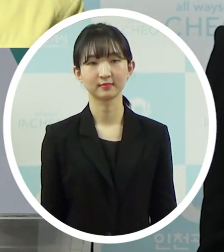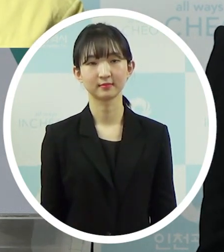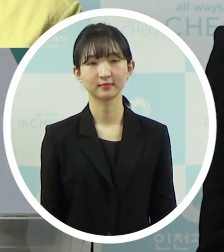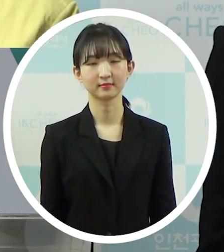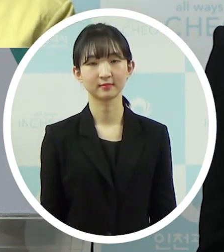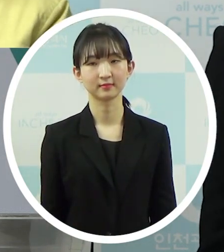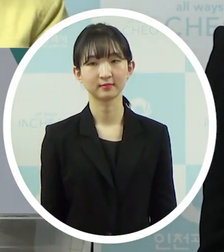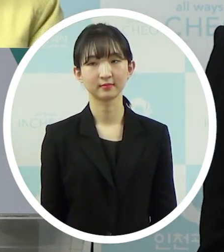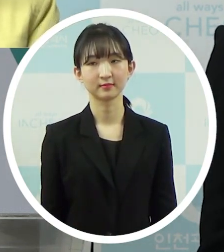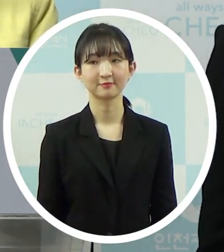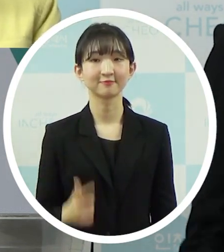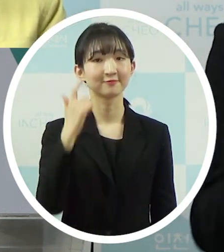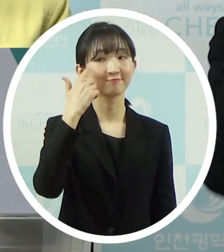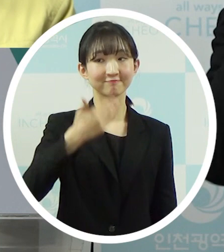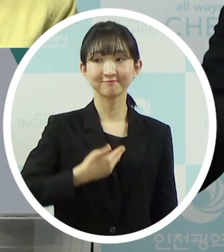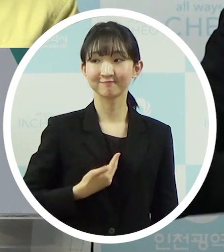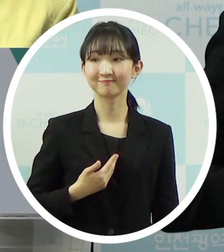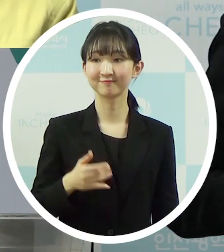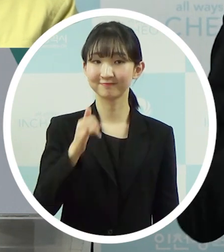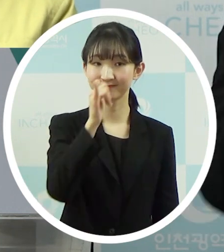또 질문 있으신가요?